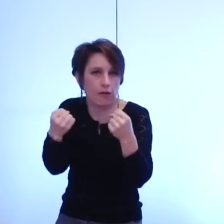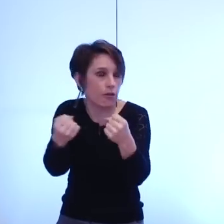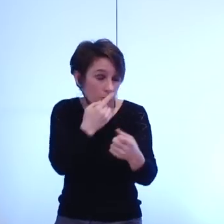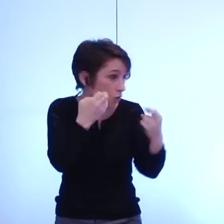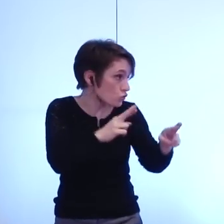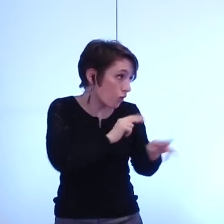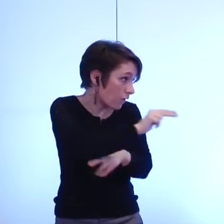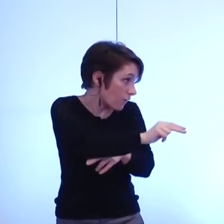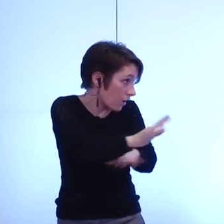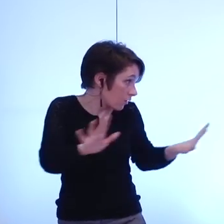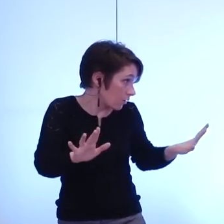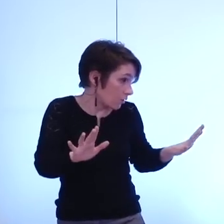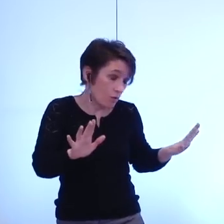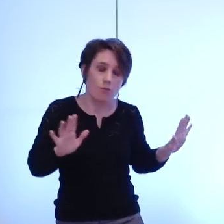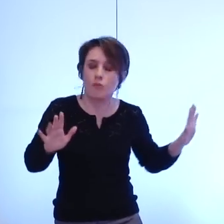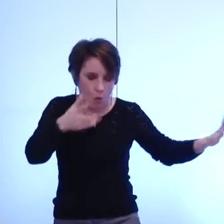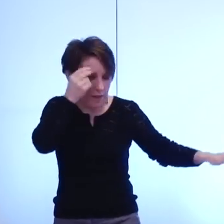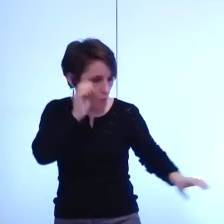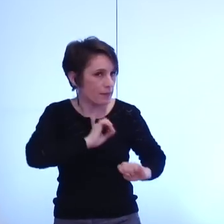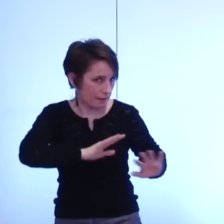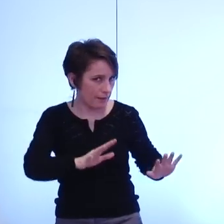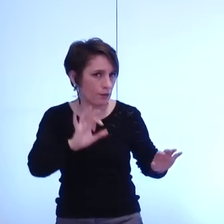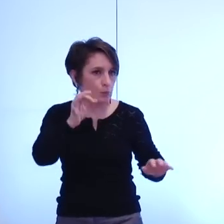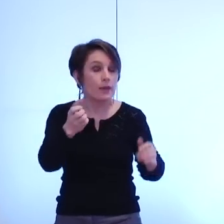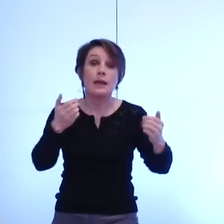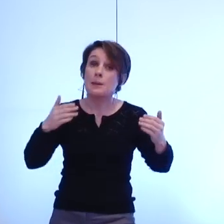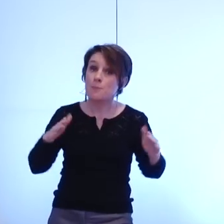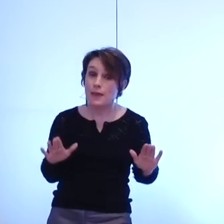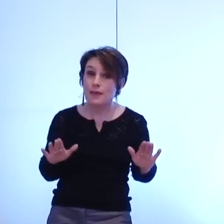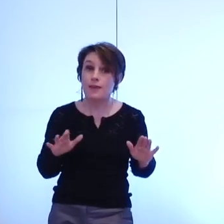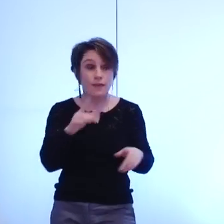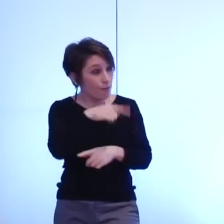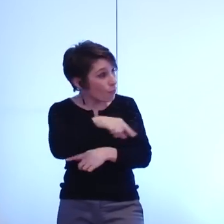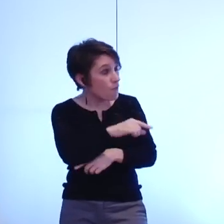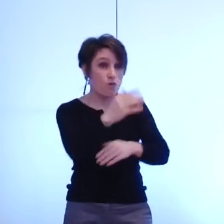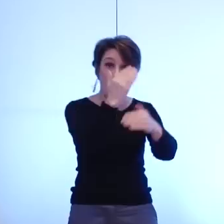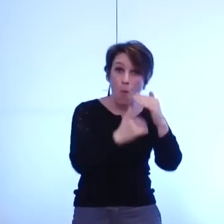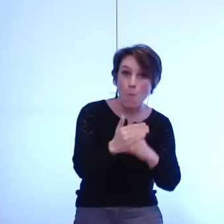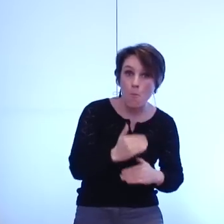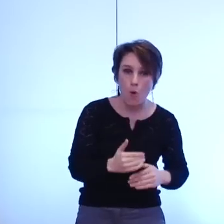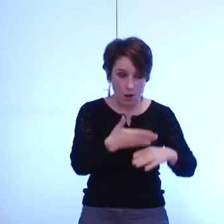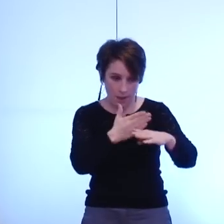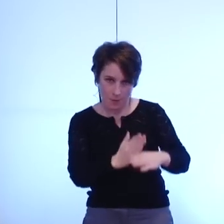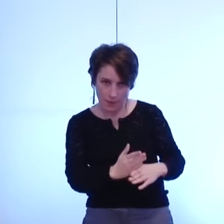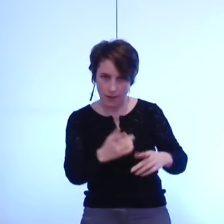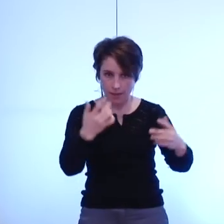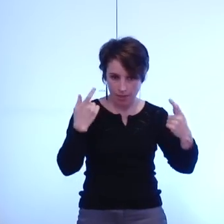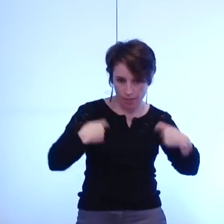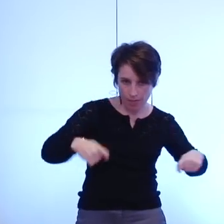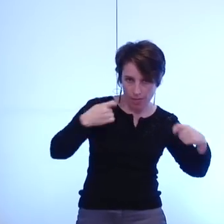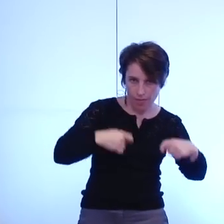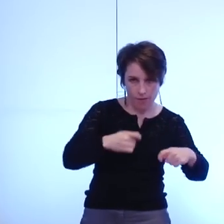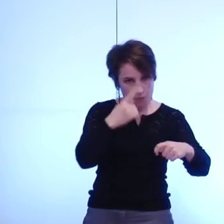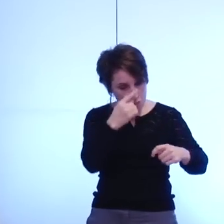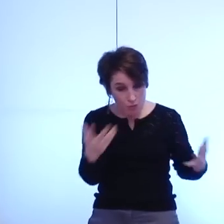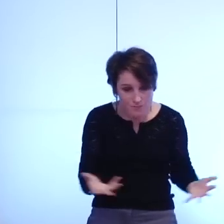quel moyen quelle programmation pluriannuelle d'investissement pour développer la pratique du